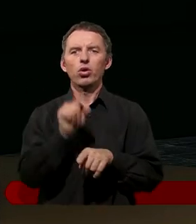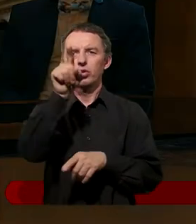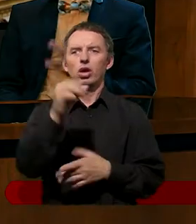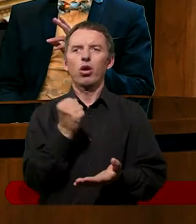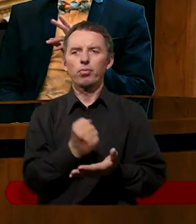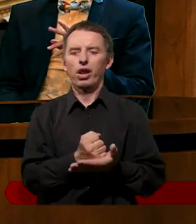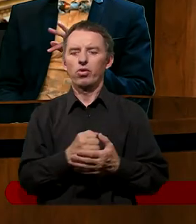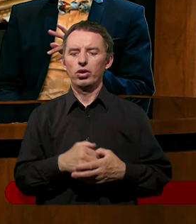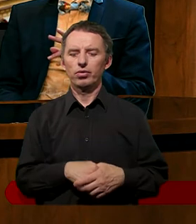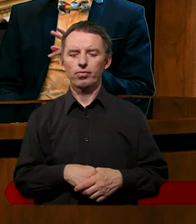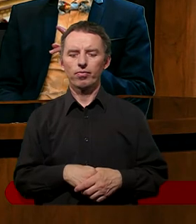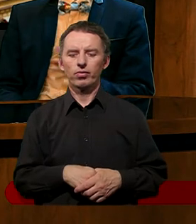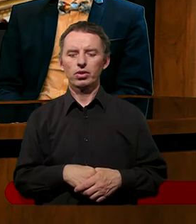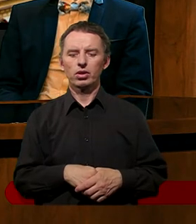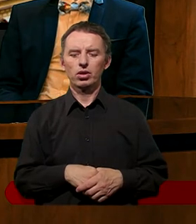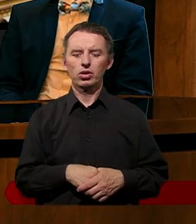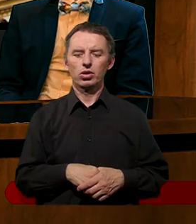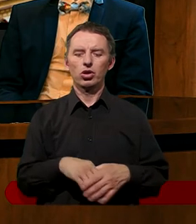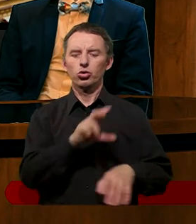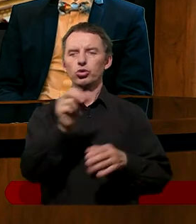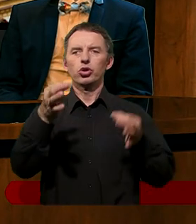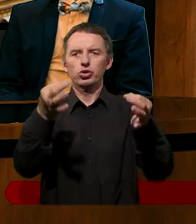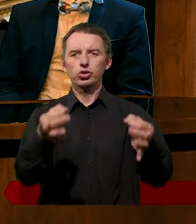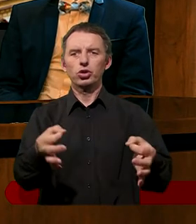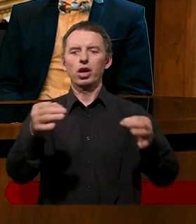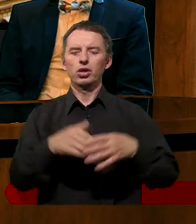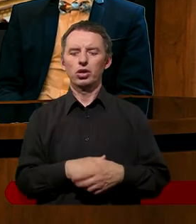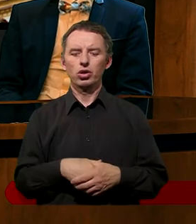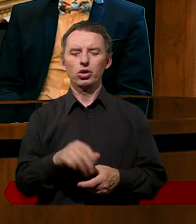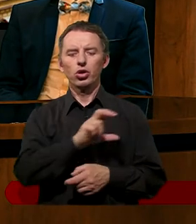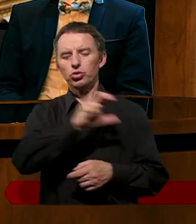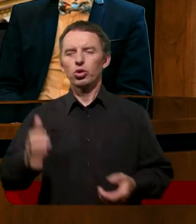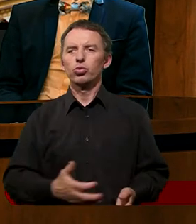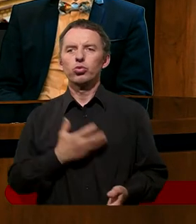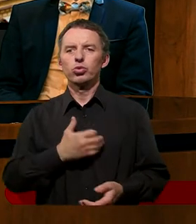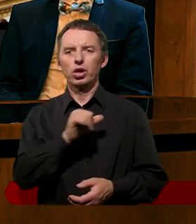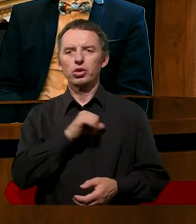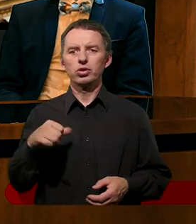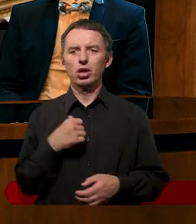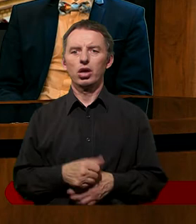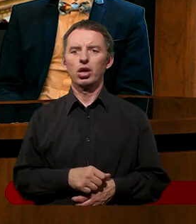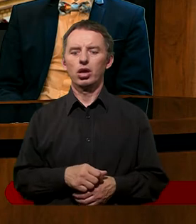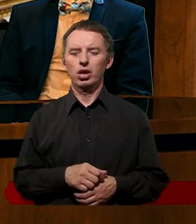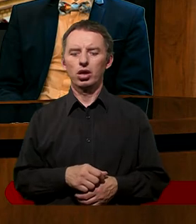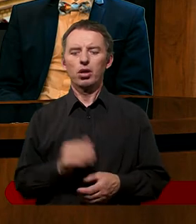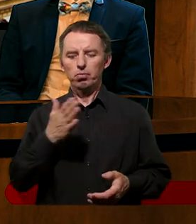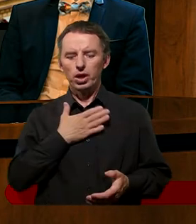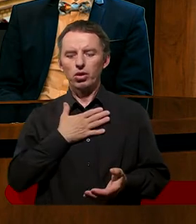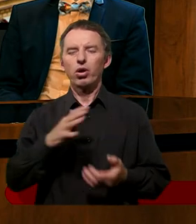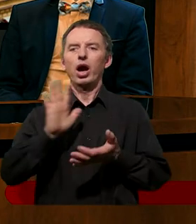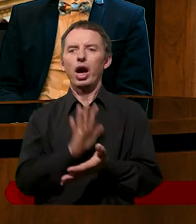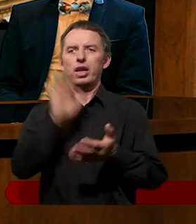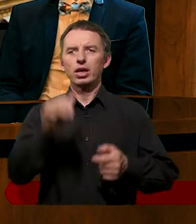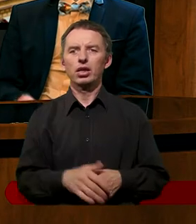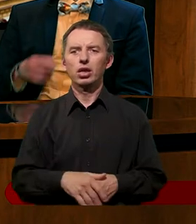Bożego. No, więc czy dzisiaj, czy Twoje czyny odzwierciedlają charakter